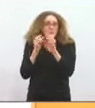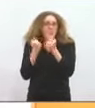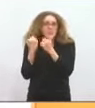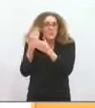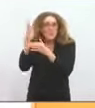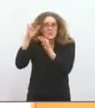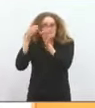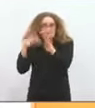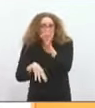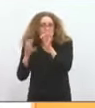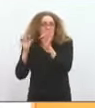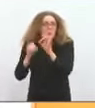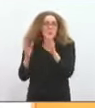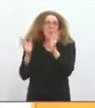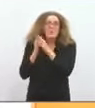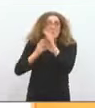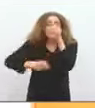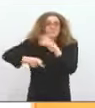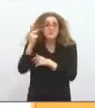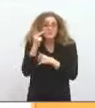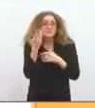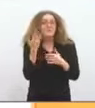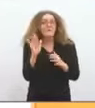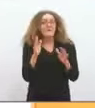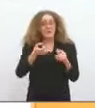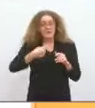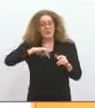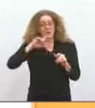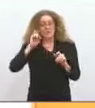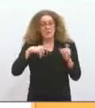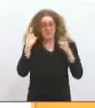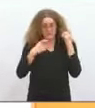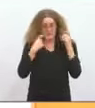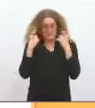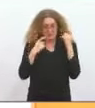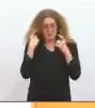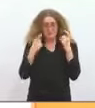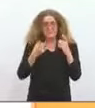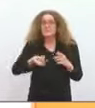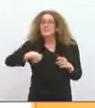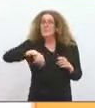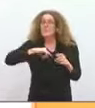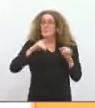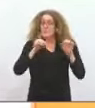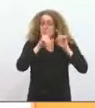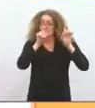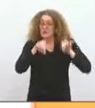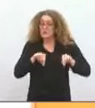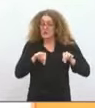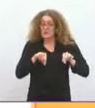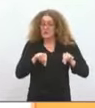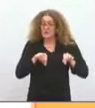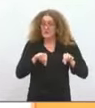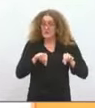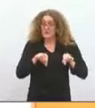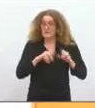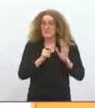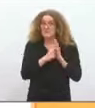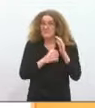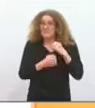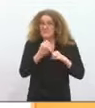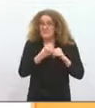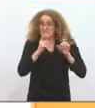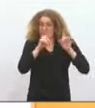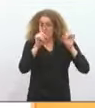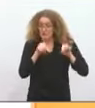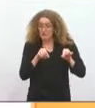beaucoup plus importantes. Donc, on doit se poser la question, si nous, notre budget, dans la construction de ce budget, reste